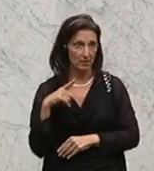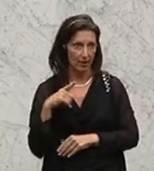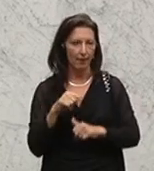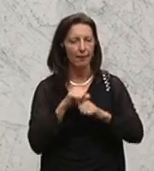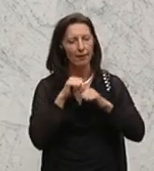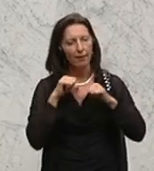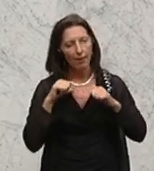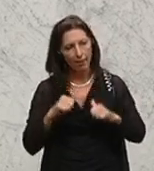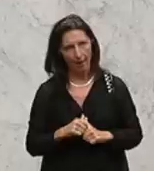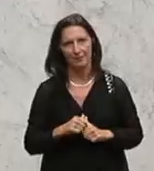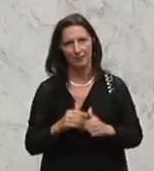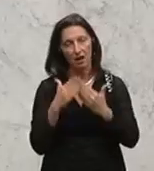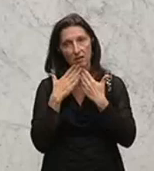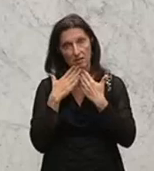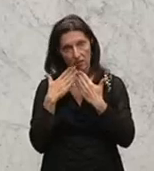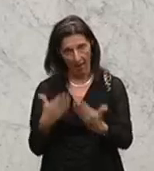Dankeschön.